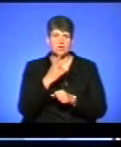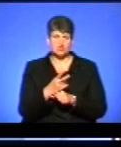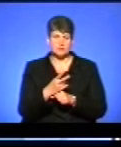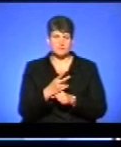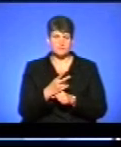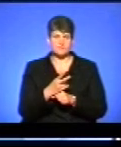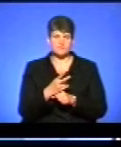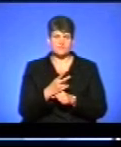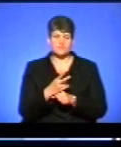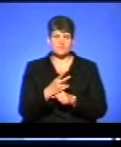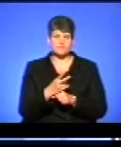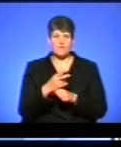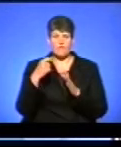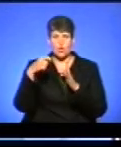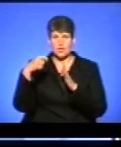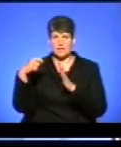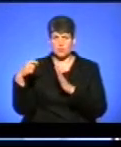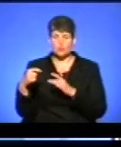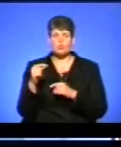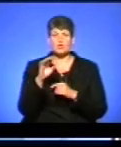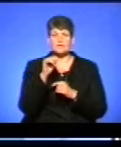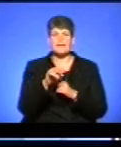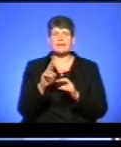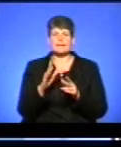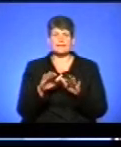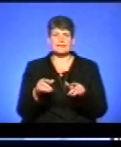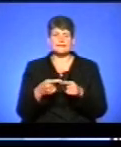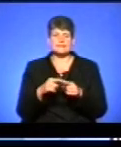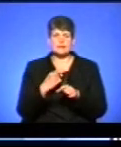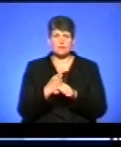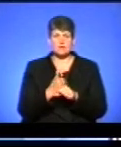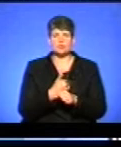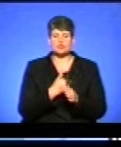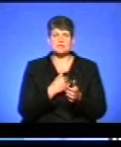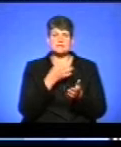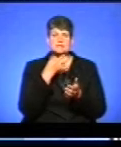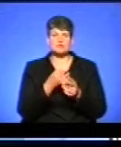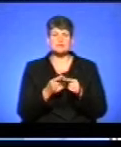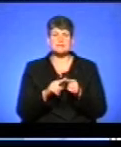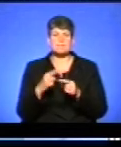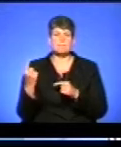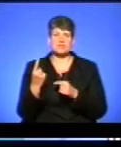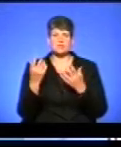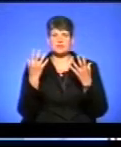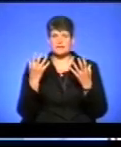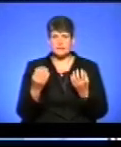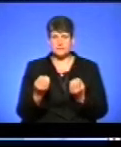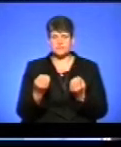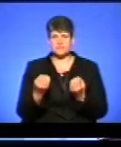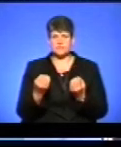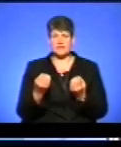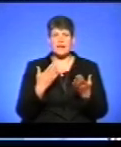в певному ролику про те, як діти це роблять, але хочу зазначити, що в перші дні, так як